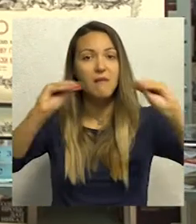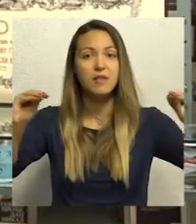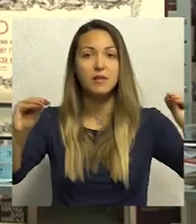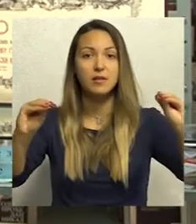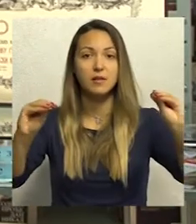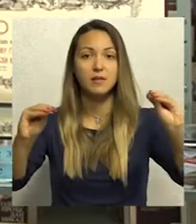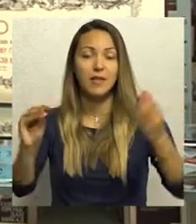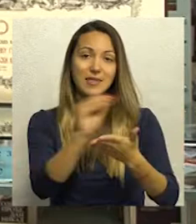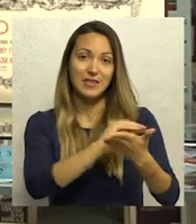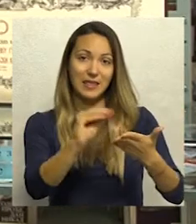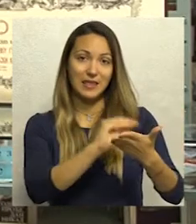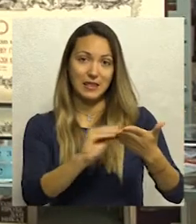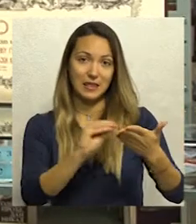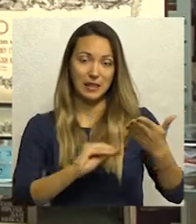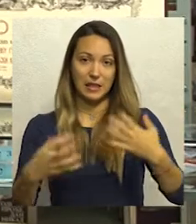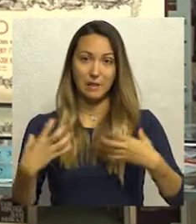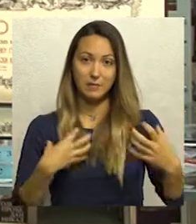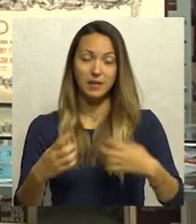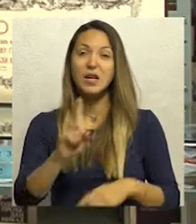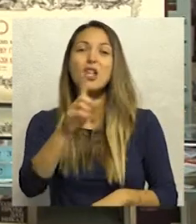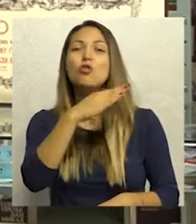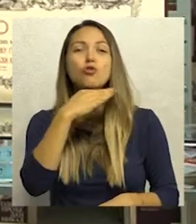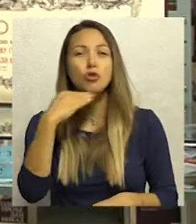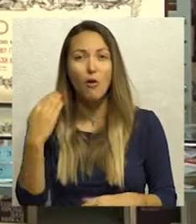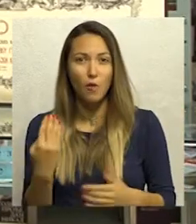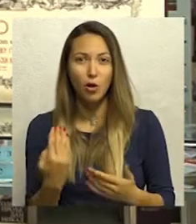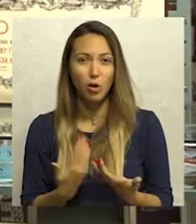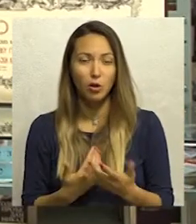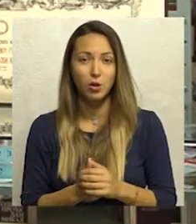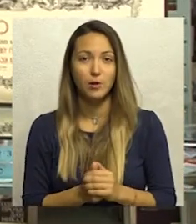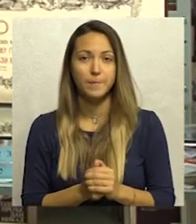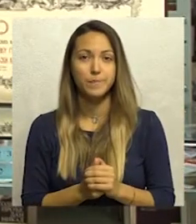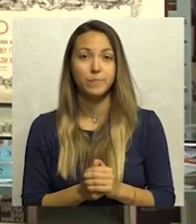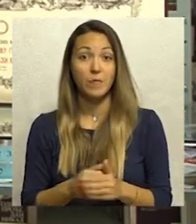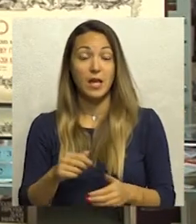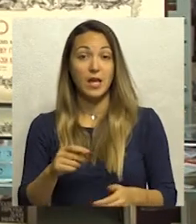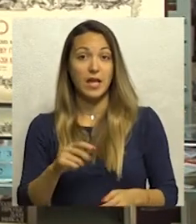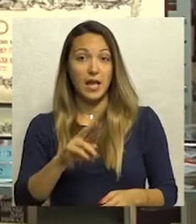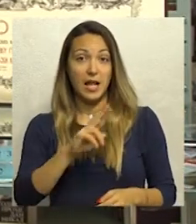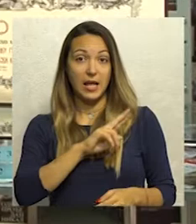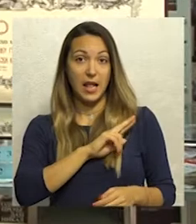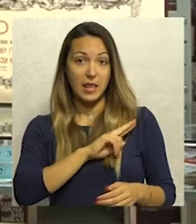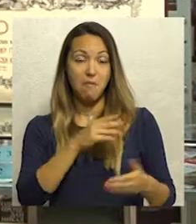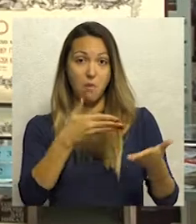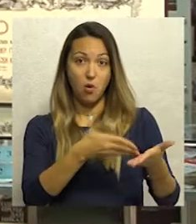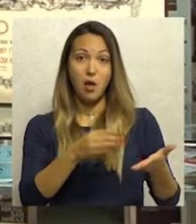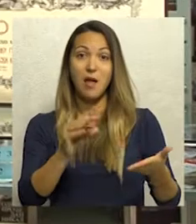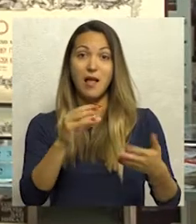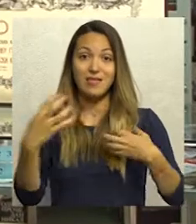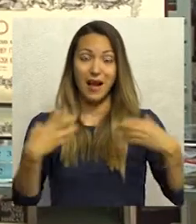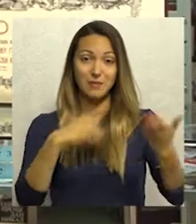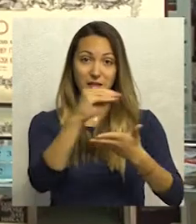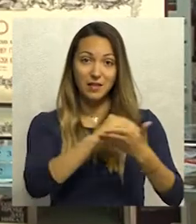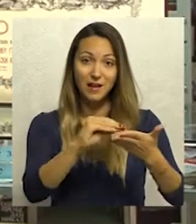tekst nije dovoljno, nego kad već imamo posla sa dramskim tekstom, onda ga valja